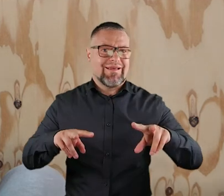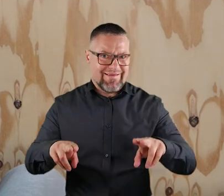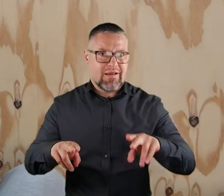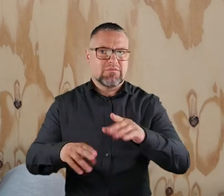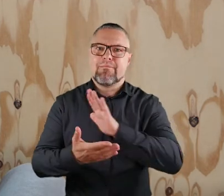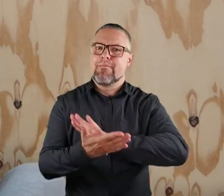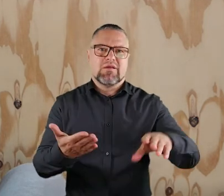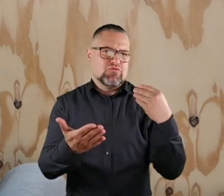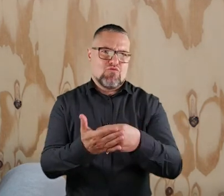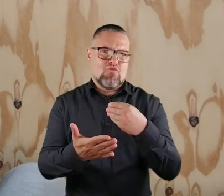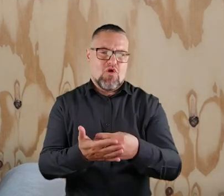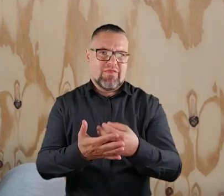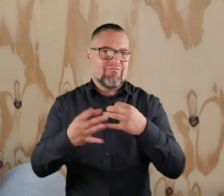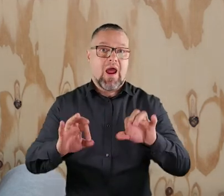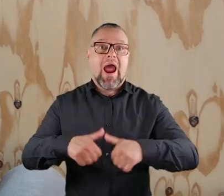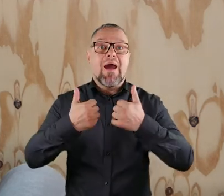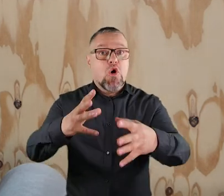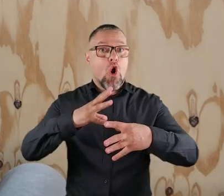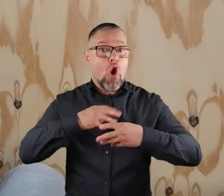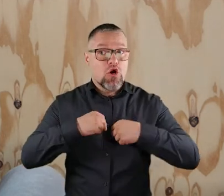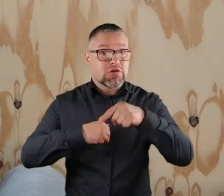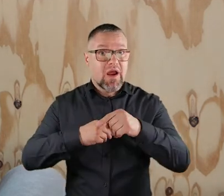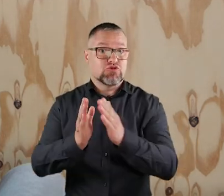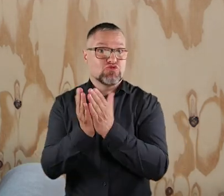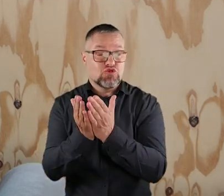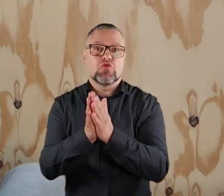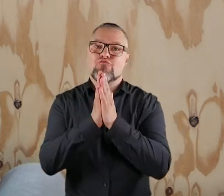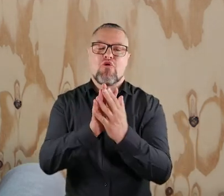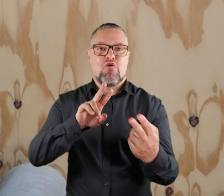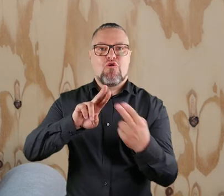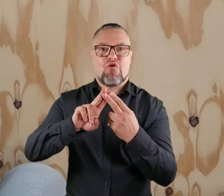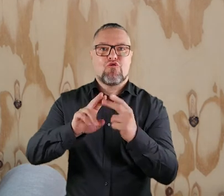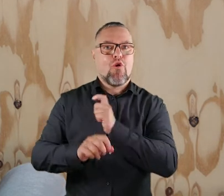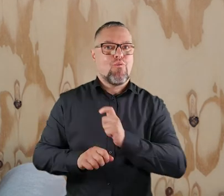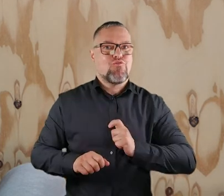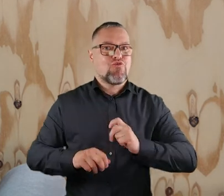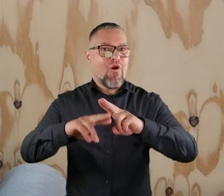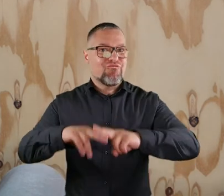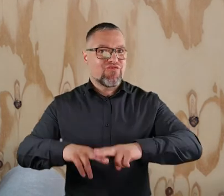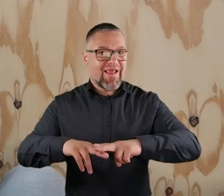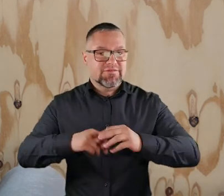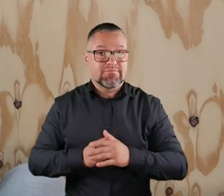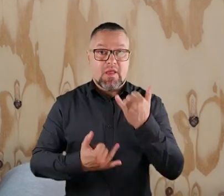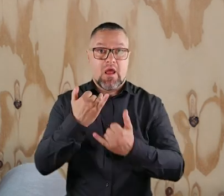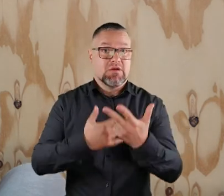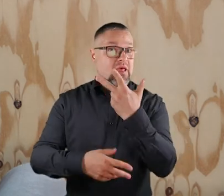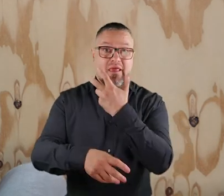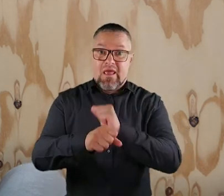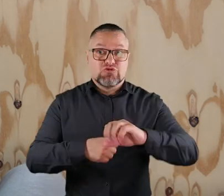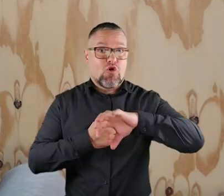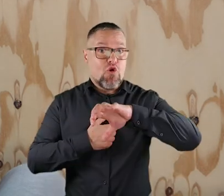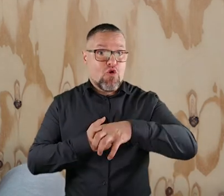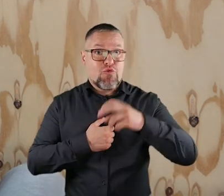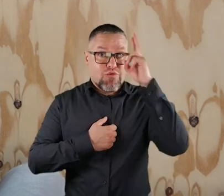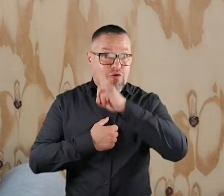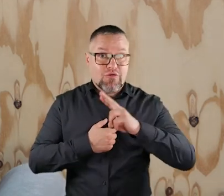nowotworową są dostępne bezpłatnie. Żeby otrzymać taki egzemplarz, prosimy o kontakt z biurem fundacji. Natomiast jeśli nie jesteście